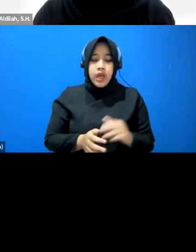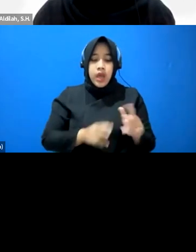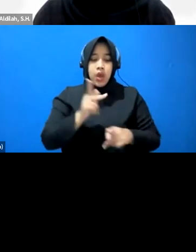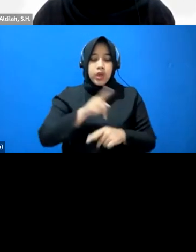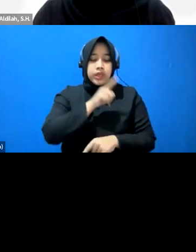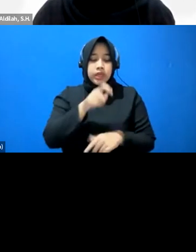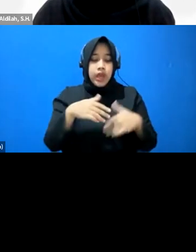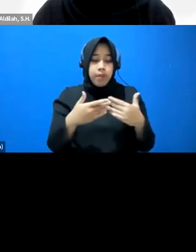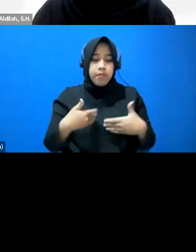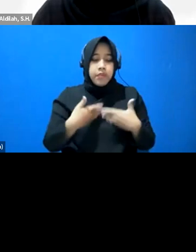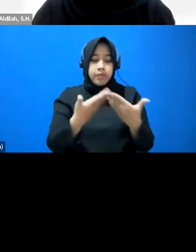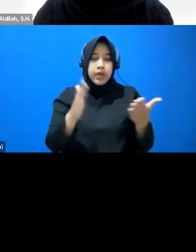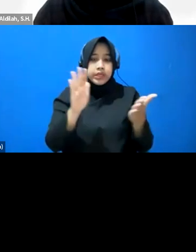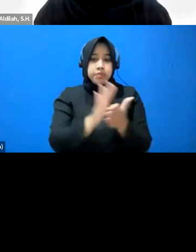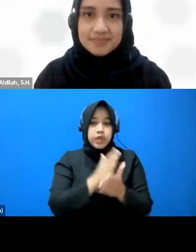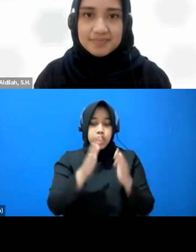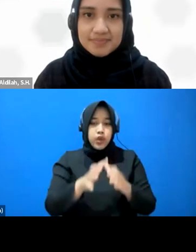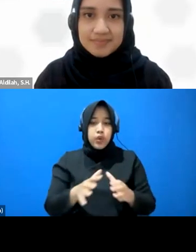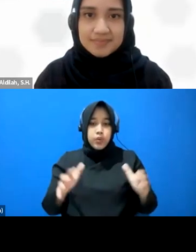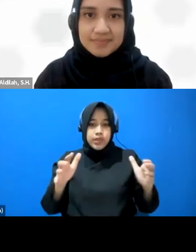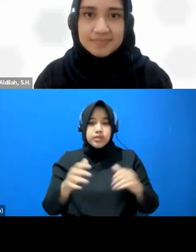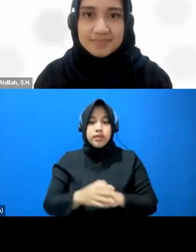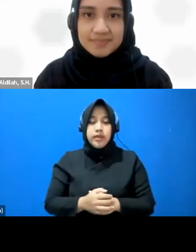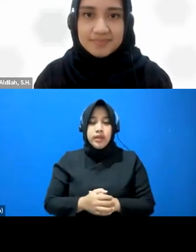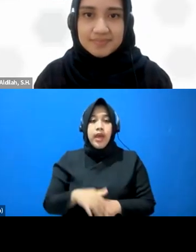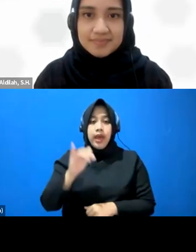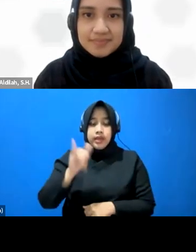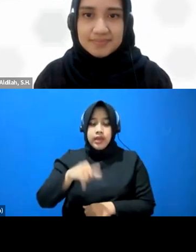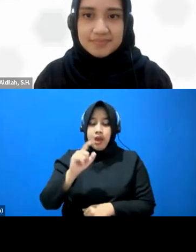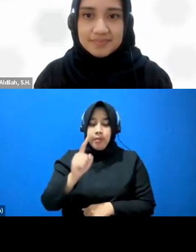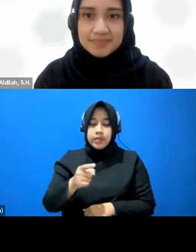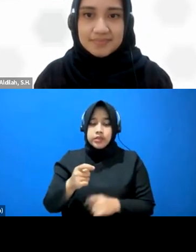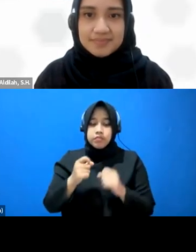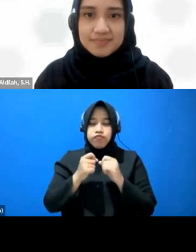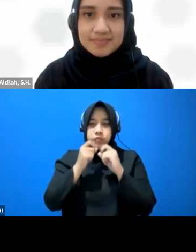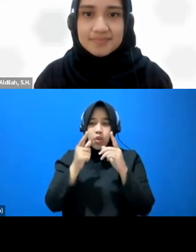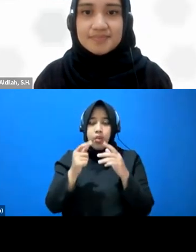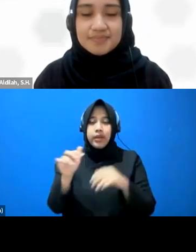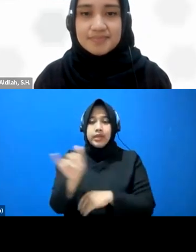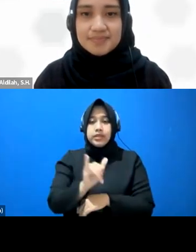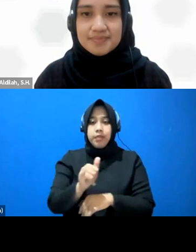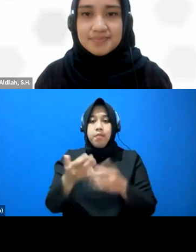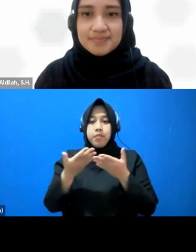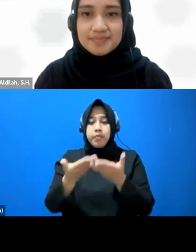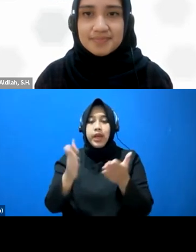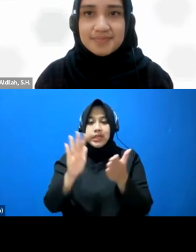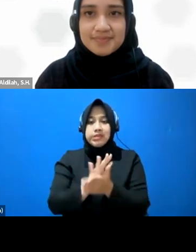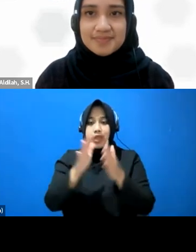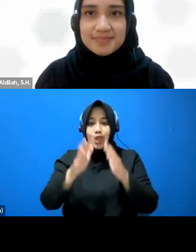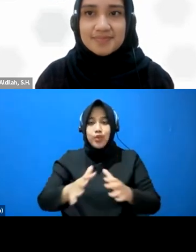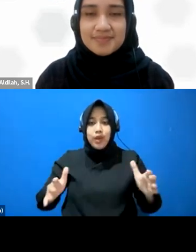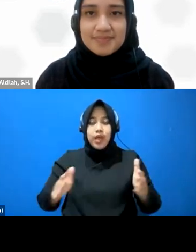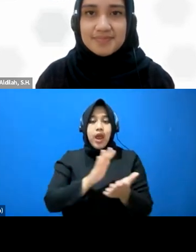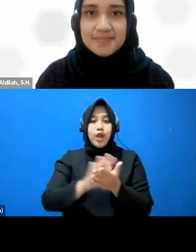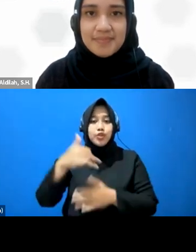apakah memberikan kesempatan seluas-luasnya ya tentu jawaban kita sama ya silakan kontak